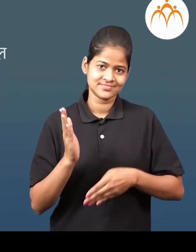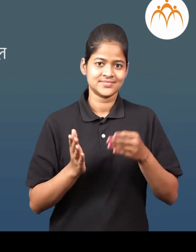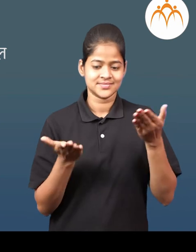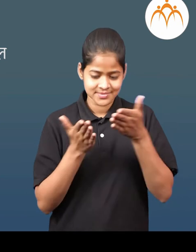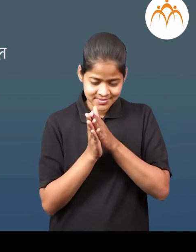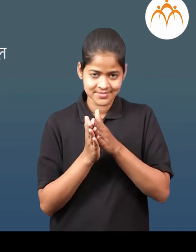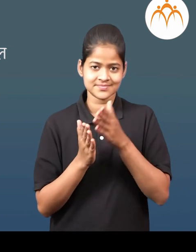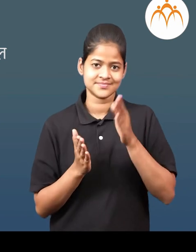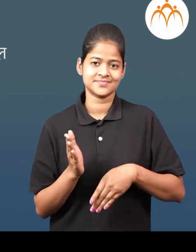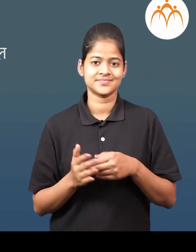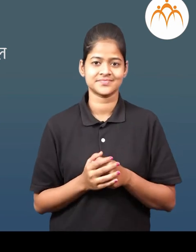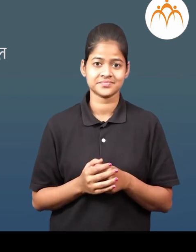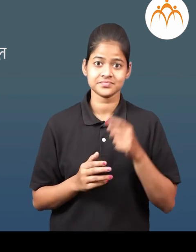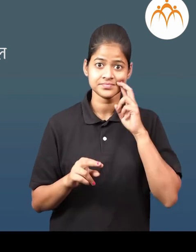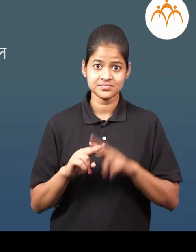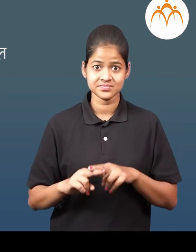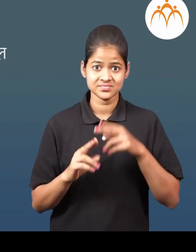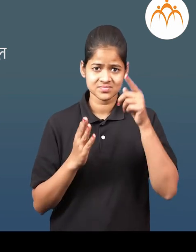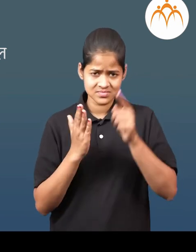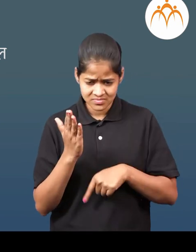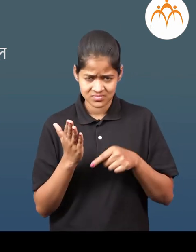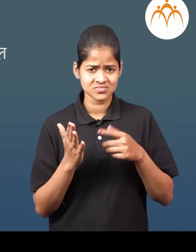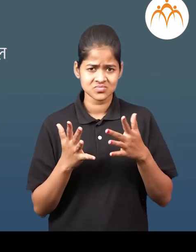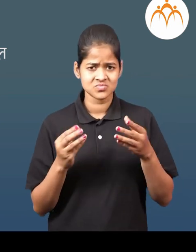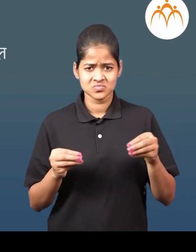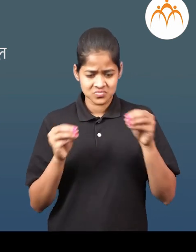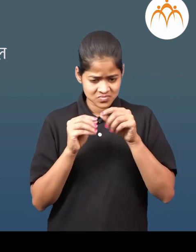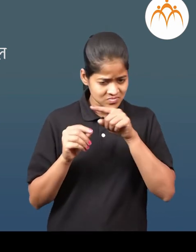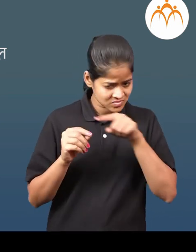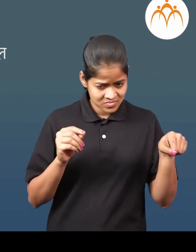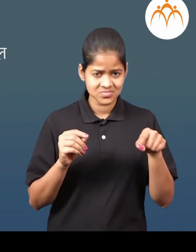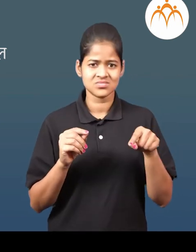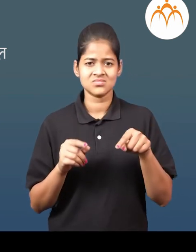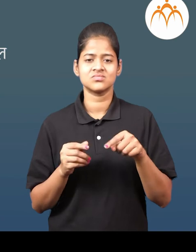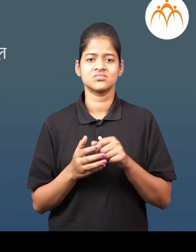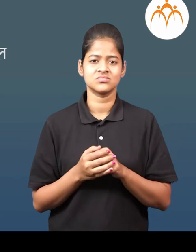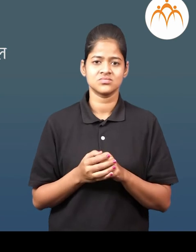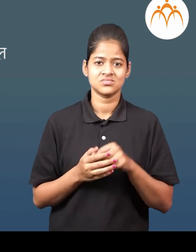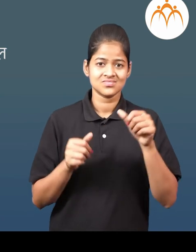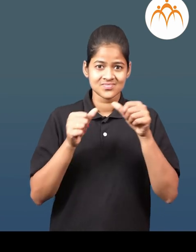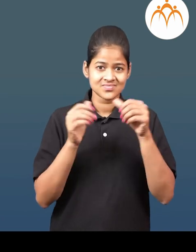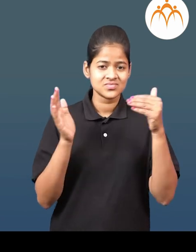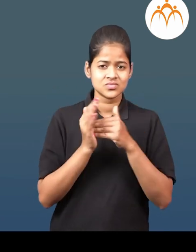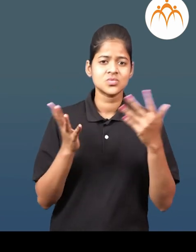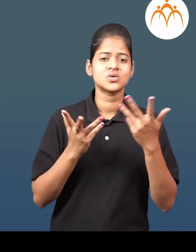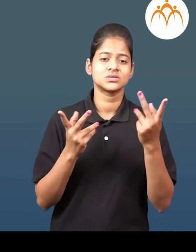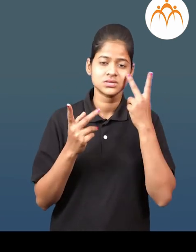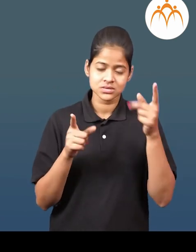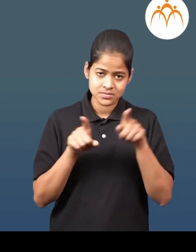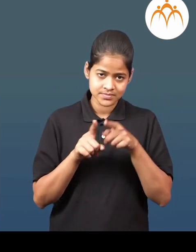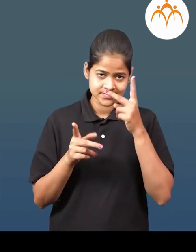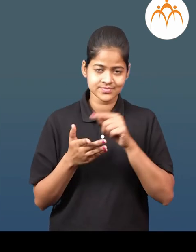रेग काडा 1. पेक्षर जास्तर रेगा असलेली अक्षरे ओलखा आणी तशा रेगा काडा 2.